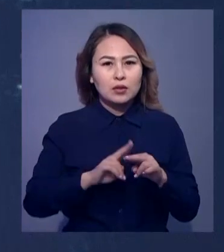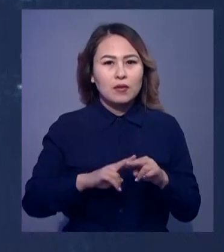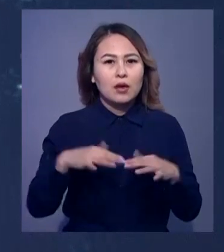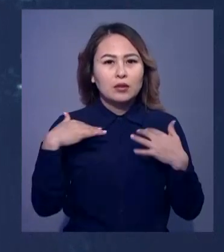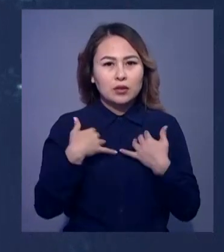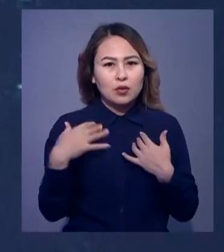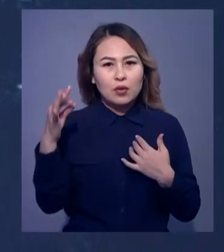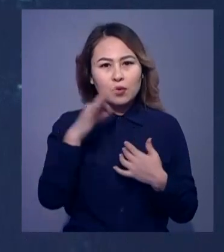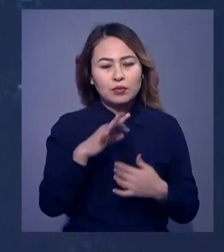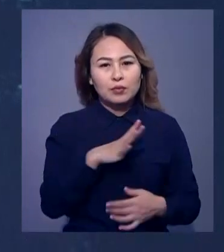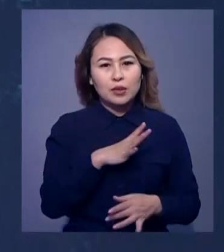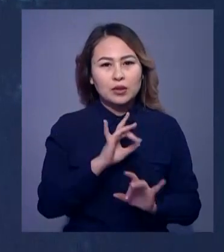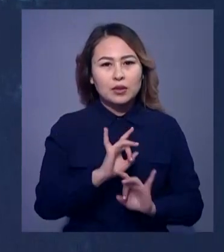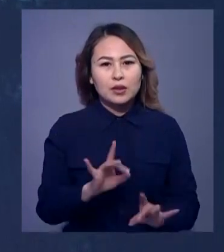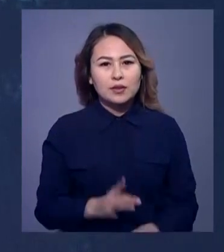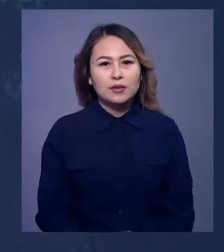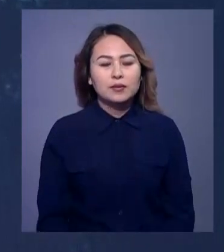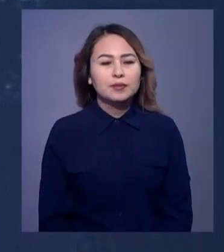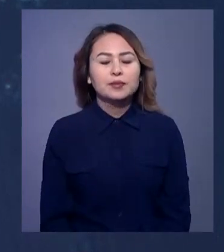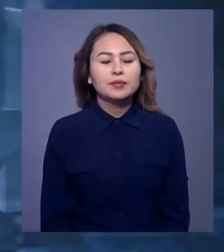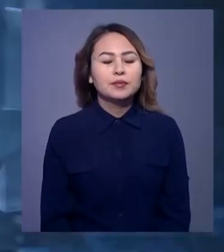зор кезеріспен қабылдағанын жеткізді.